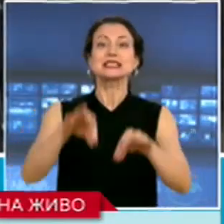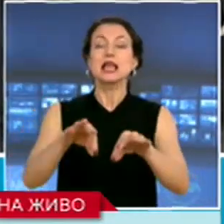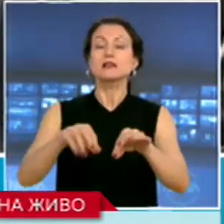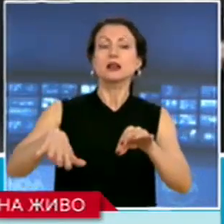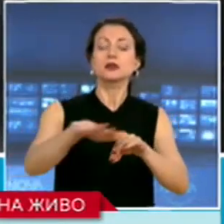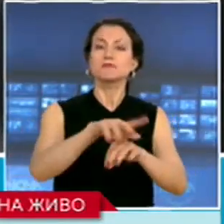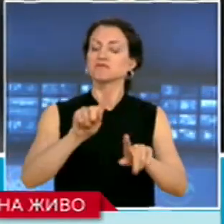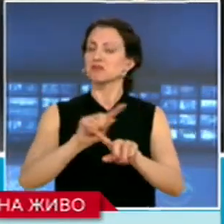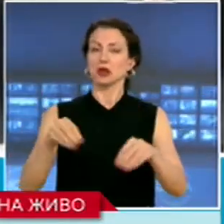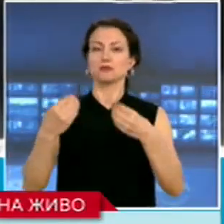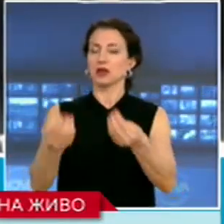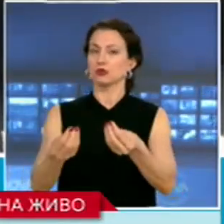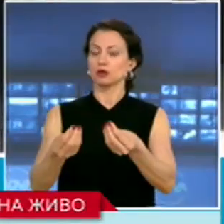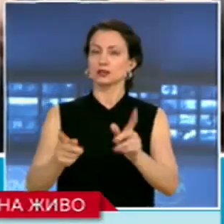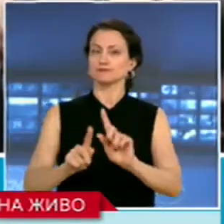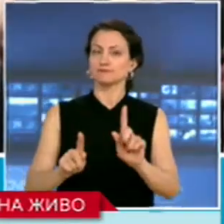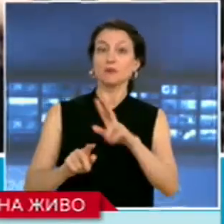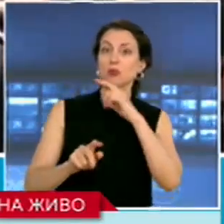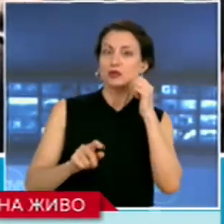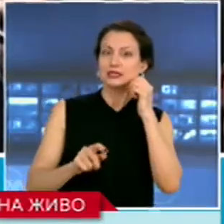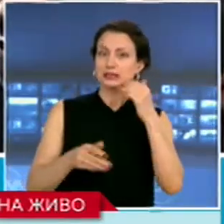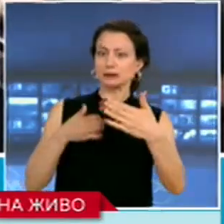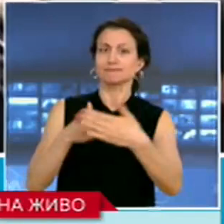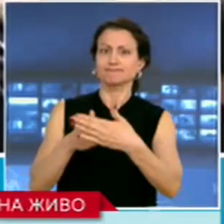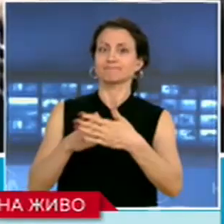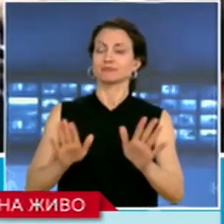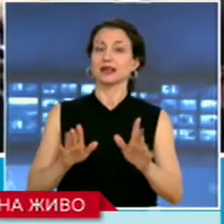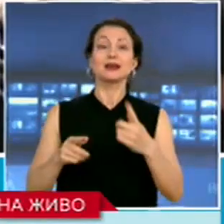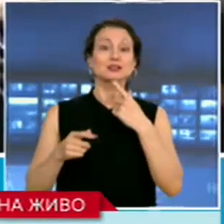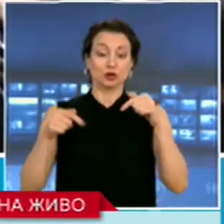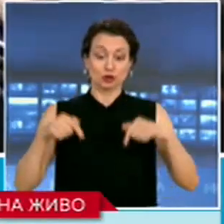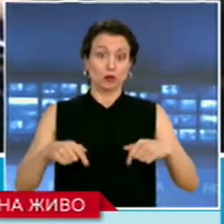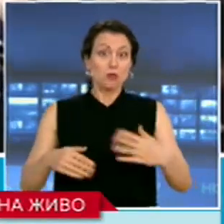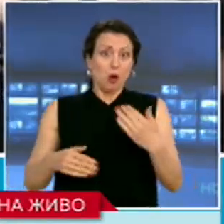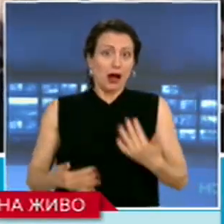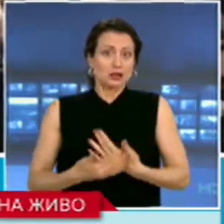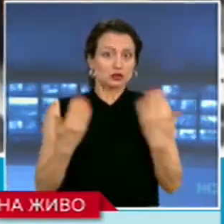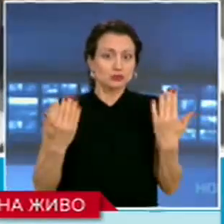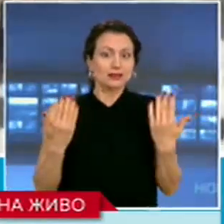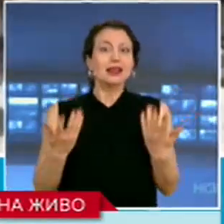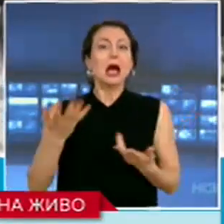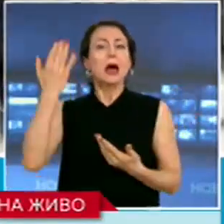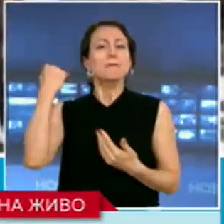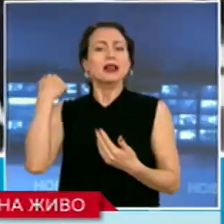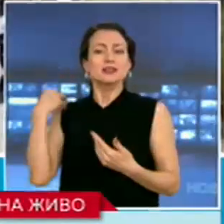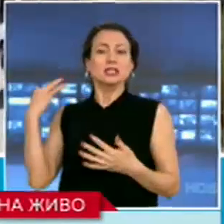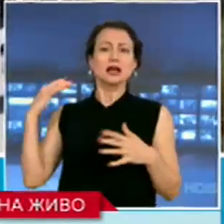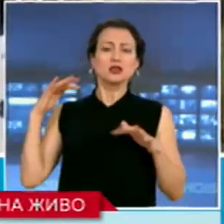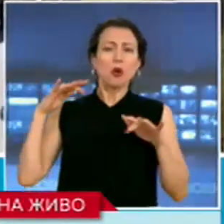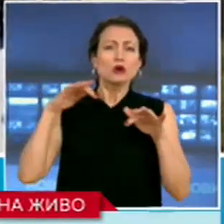не бяха допуснати от полиция и жандармерията, тъй като по-рано сутринта тук бяха дошли близо 5000